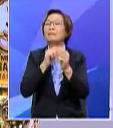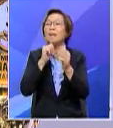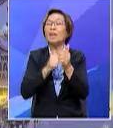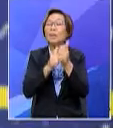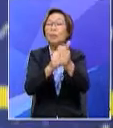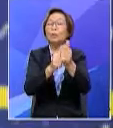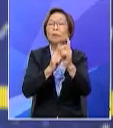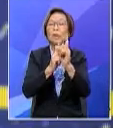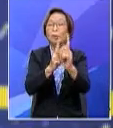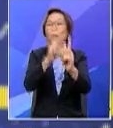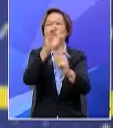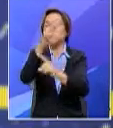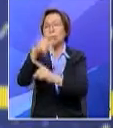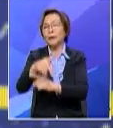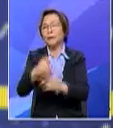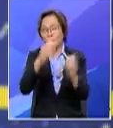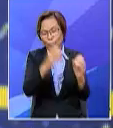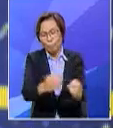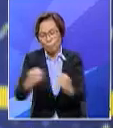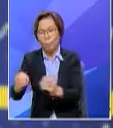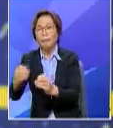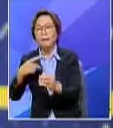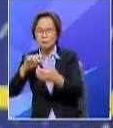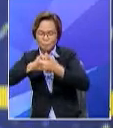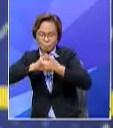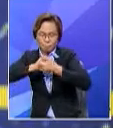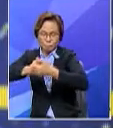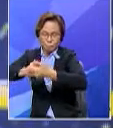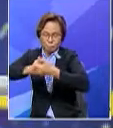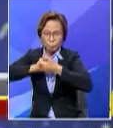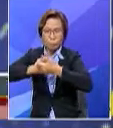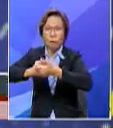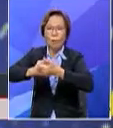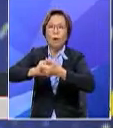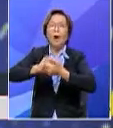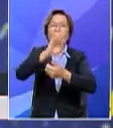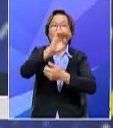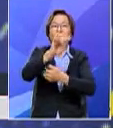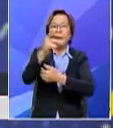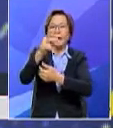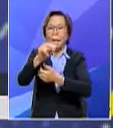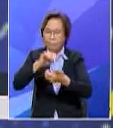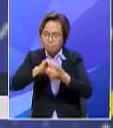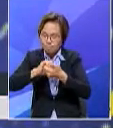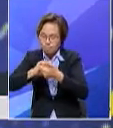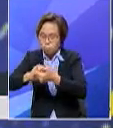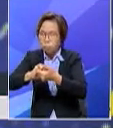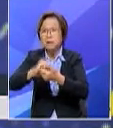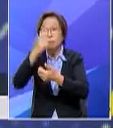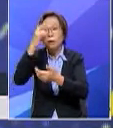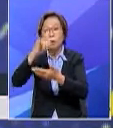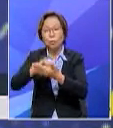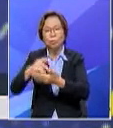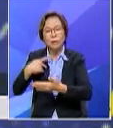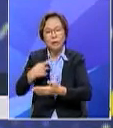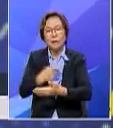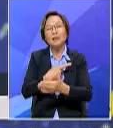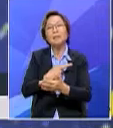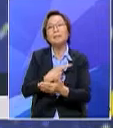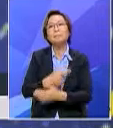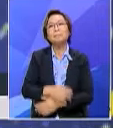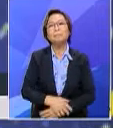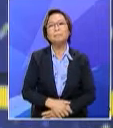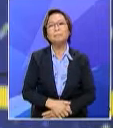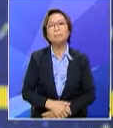dari segi penganjurannya memang kita bekerjasama rapat mendapatkan nasihat daripada Majlis Keselamatan Negara dan oleh sebab itu juga kita mengurangkan